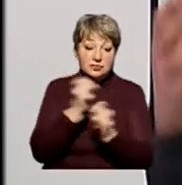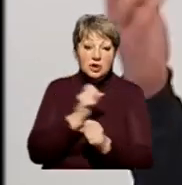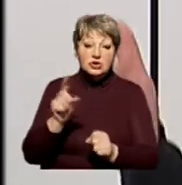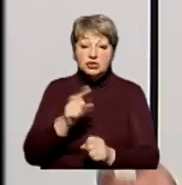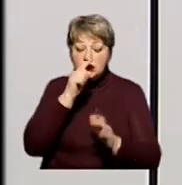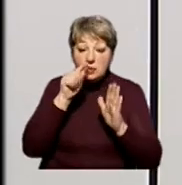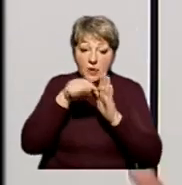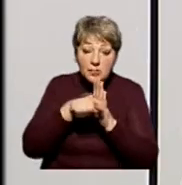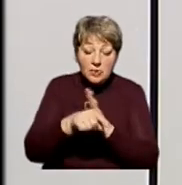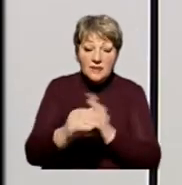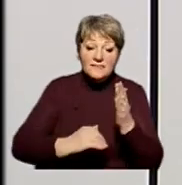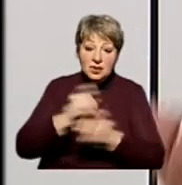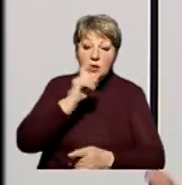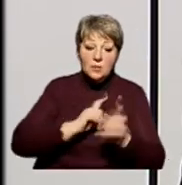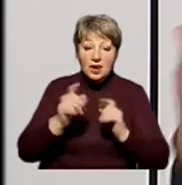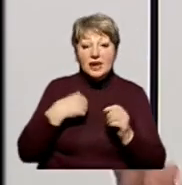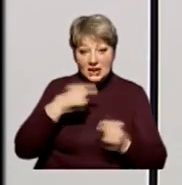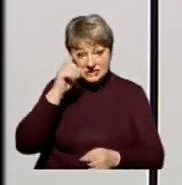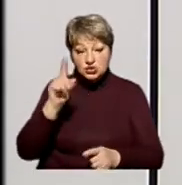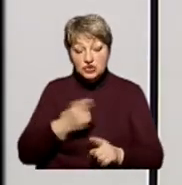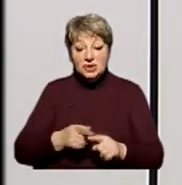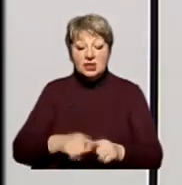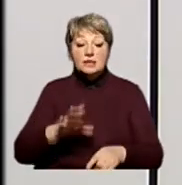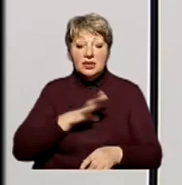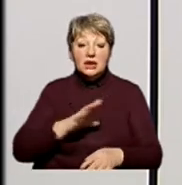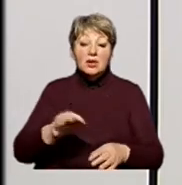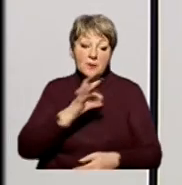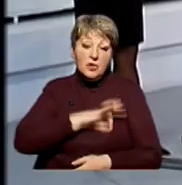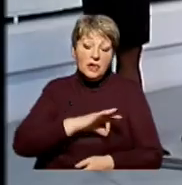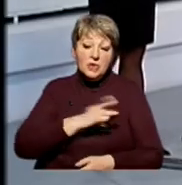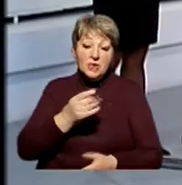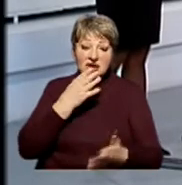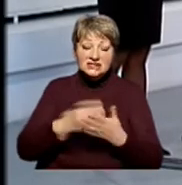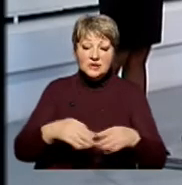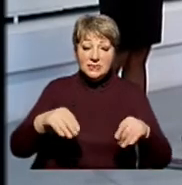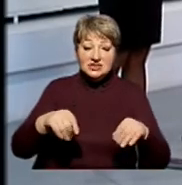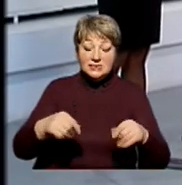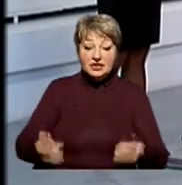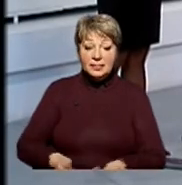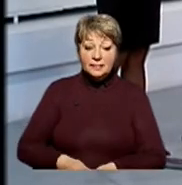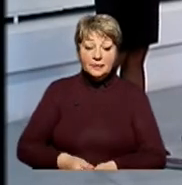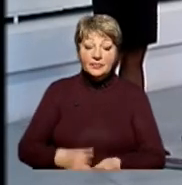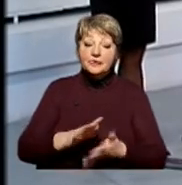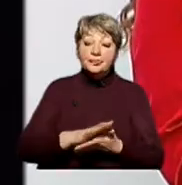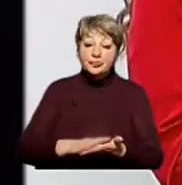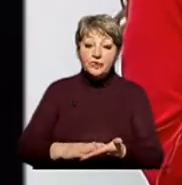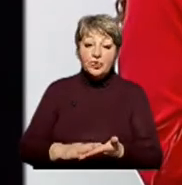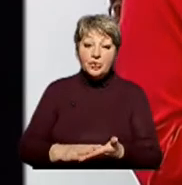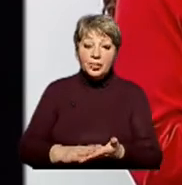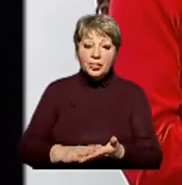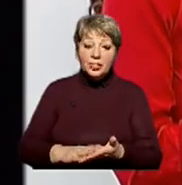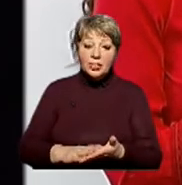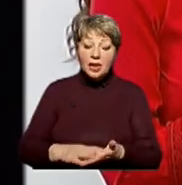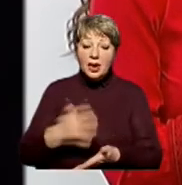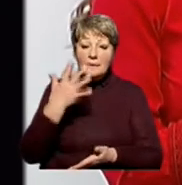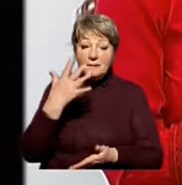пролізти в Верховну Раду. Я знаю, що може бути корисним саме на рідній землі. Ви вклалися в хвилину, продовжуємо рухатися. Назвіть п'ять